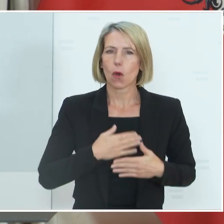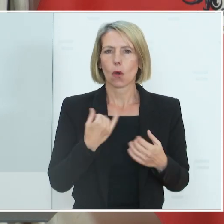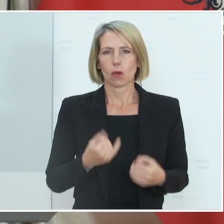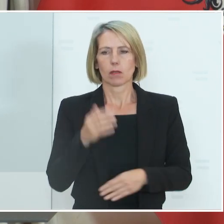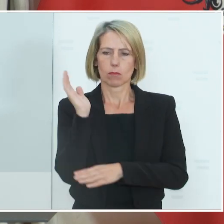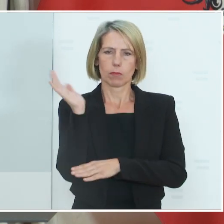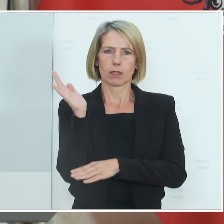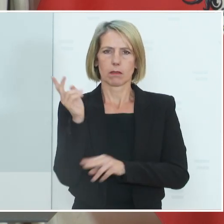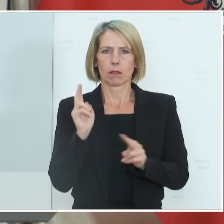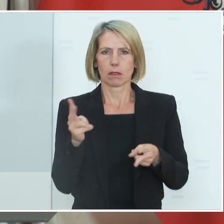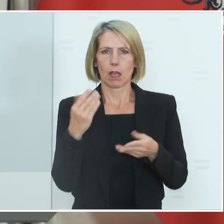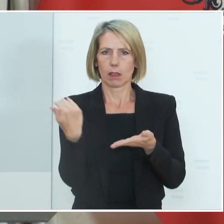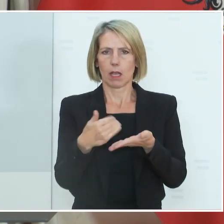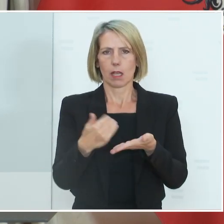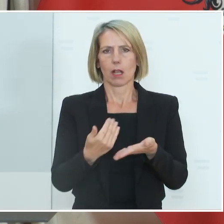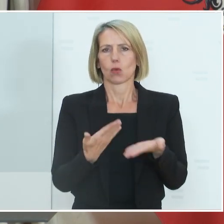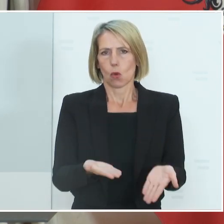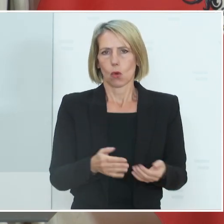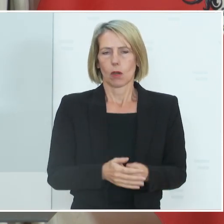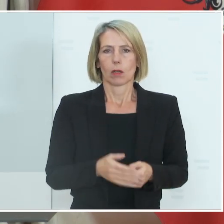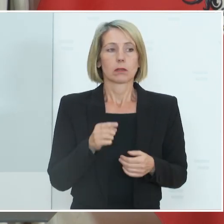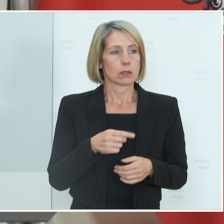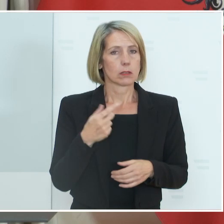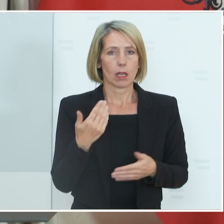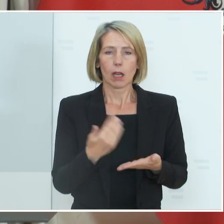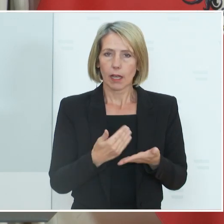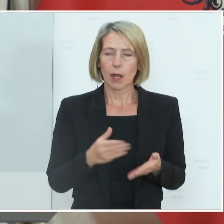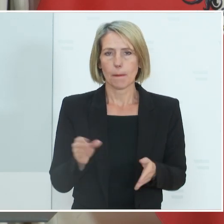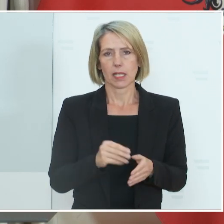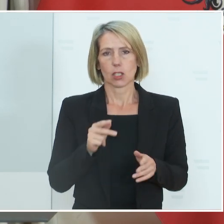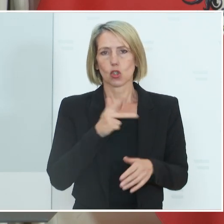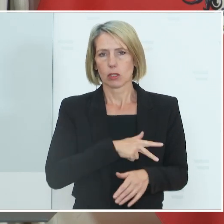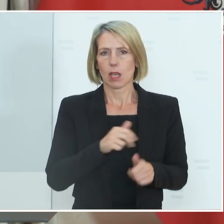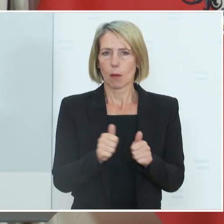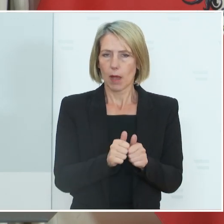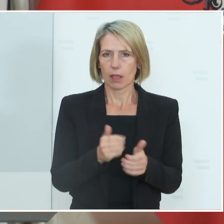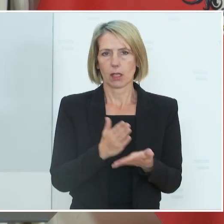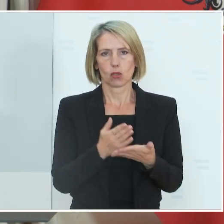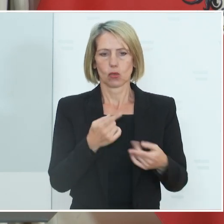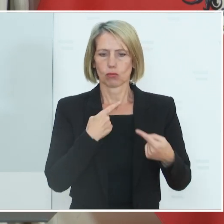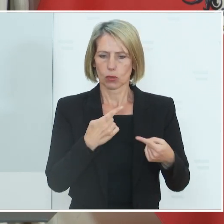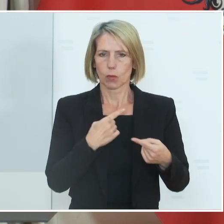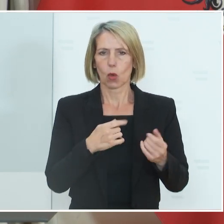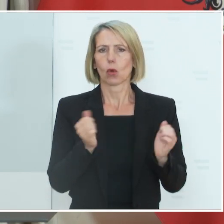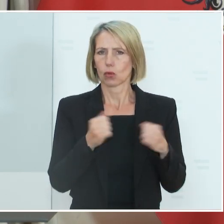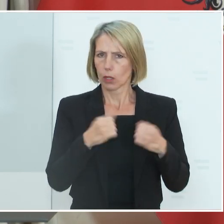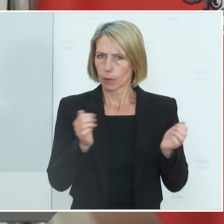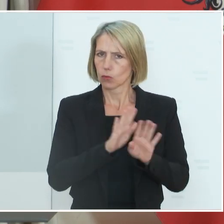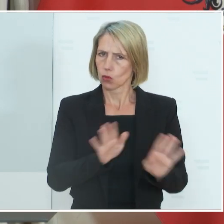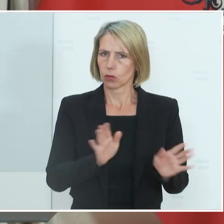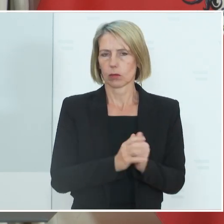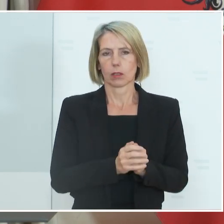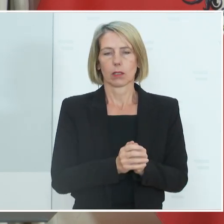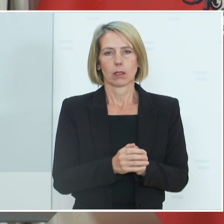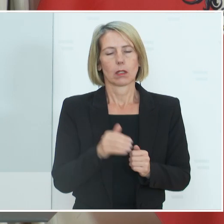präsentieren können und auch Regelungen, die gemeinsam mit den Sozialpartnern besprochen wurden, abgestimmt sind. Ich glaube,